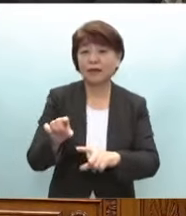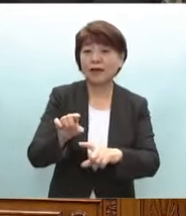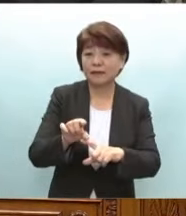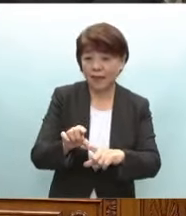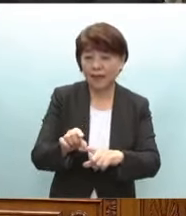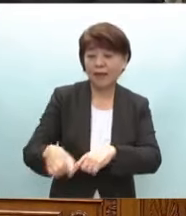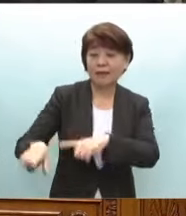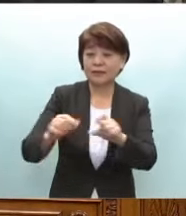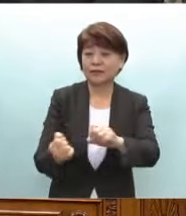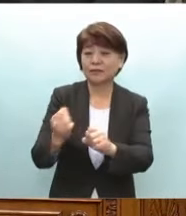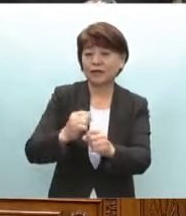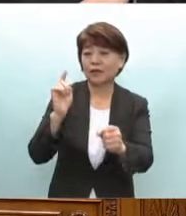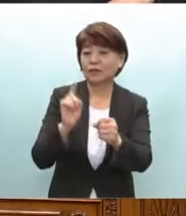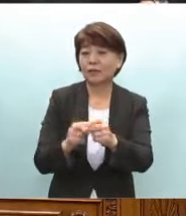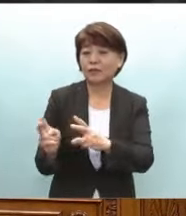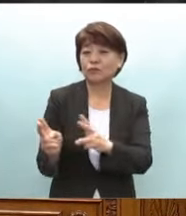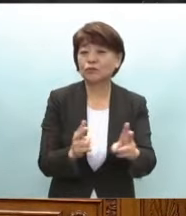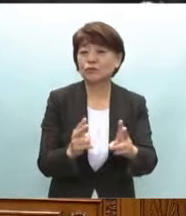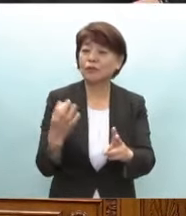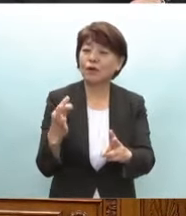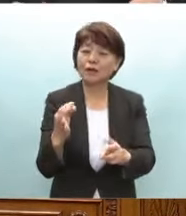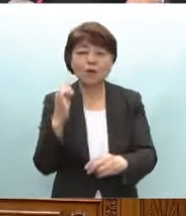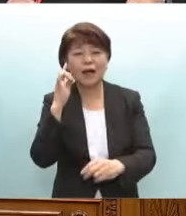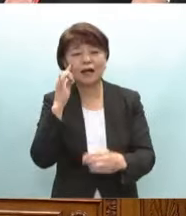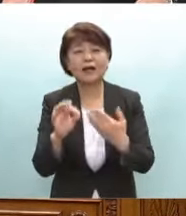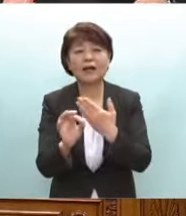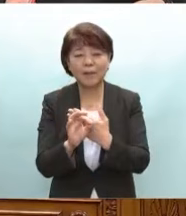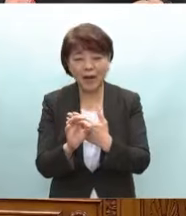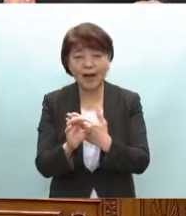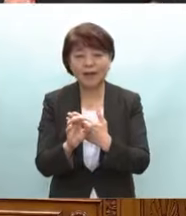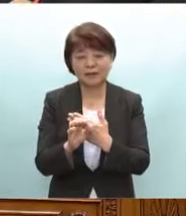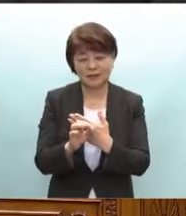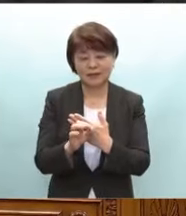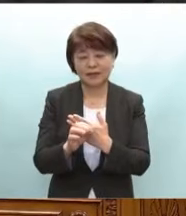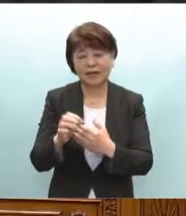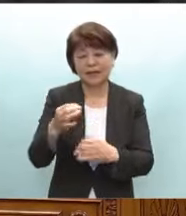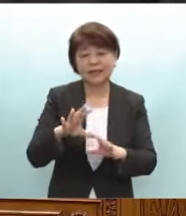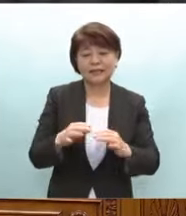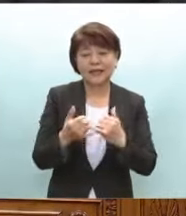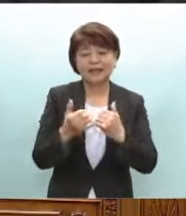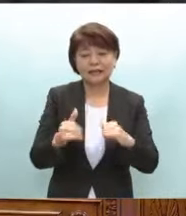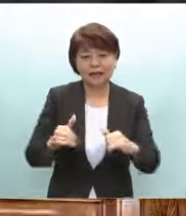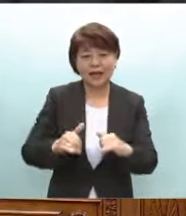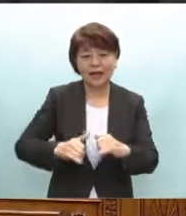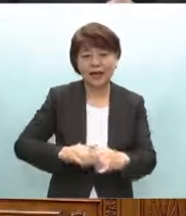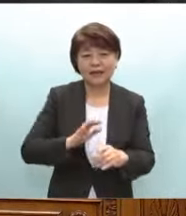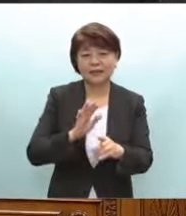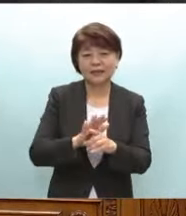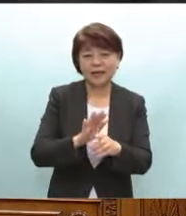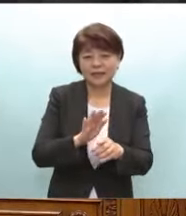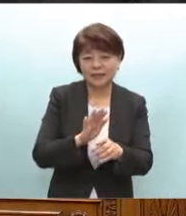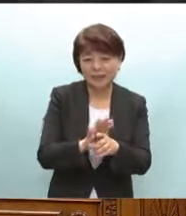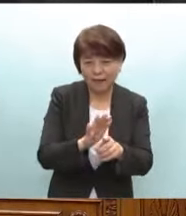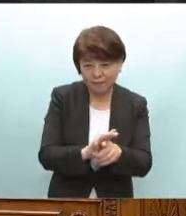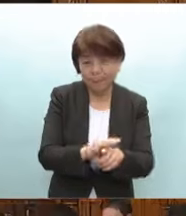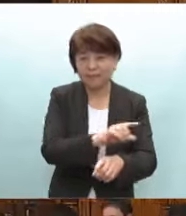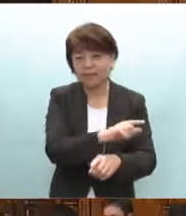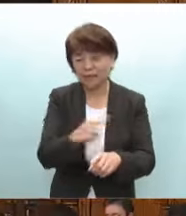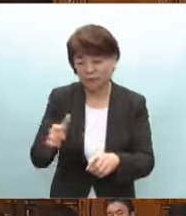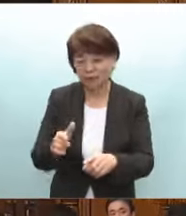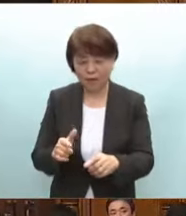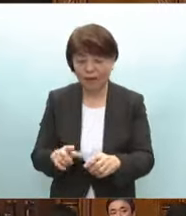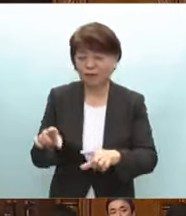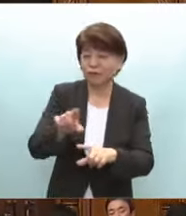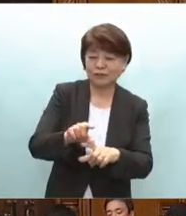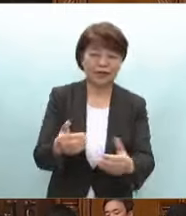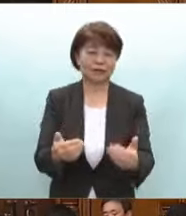た準備にかかる費用を考えれば被災者生活再建支援制度の拡充や追加的な支援が必要です総理は今